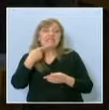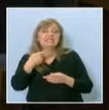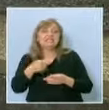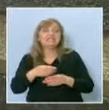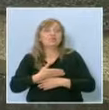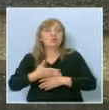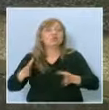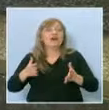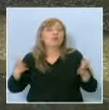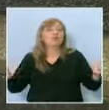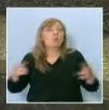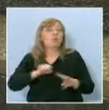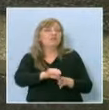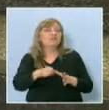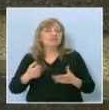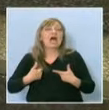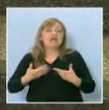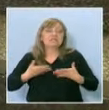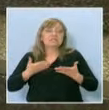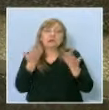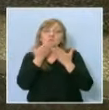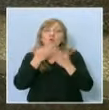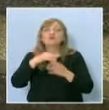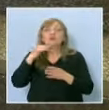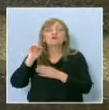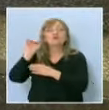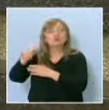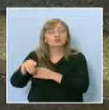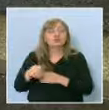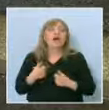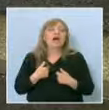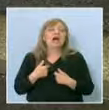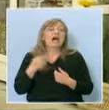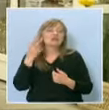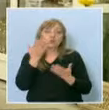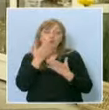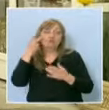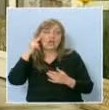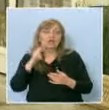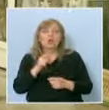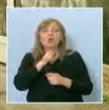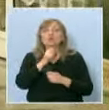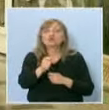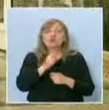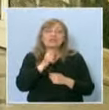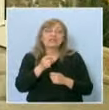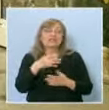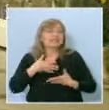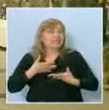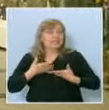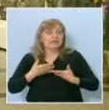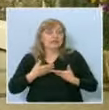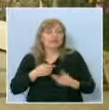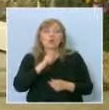например, искам да уча в чужбина. На английския ми отваря врати към англоговорящи държави. Журналистиката ми харесва. Журналистите